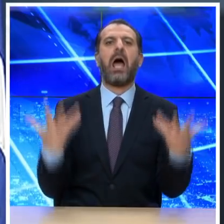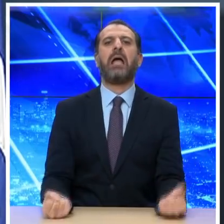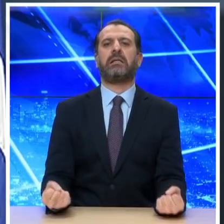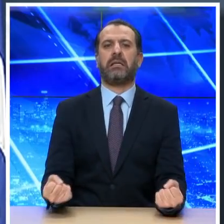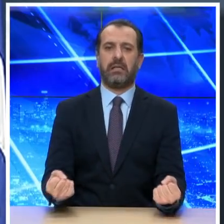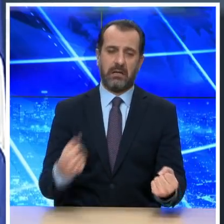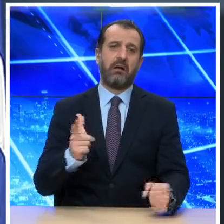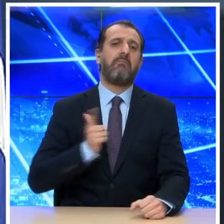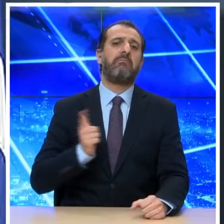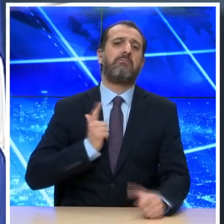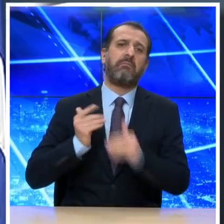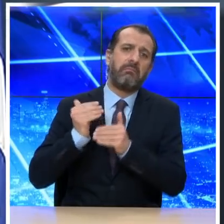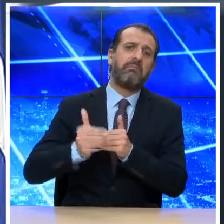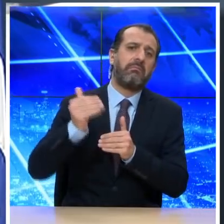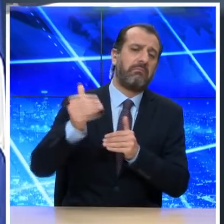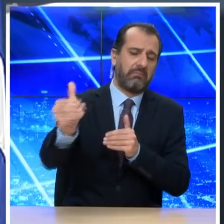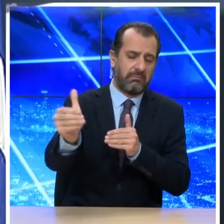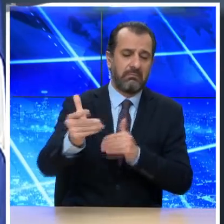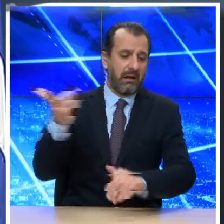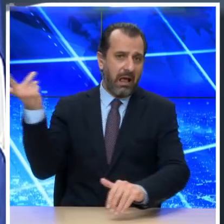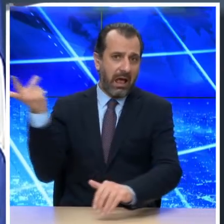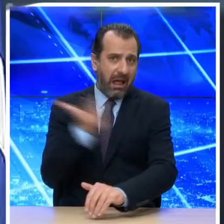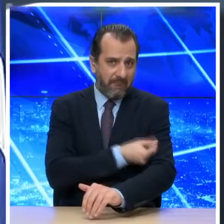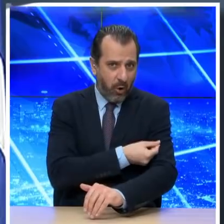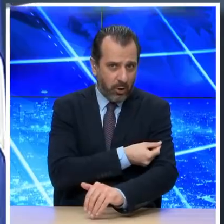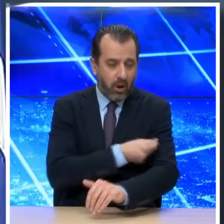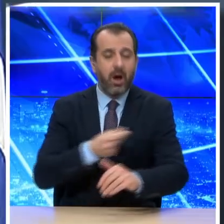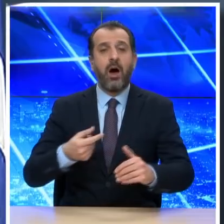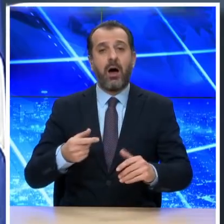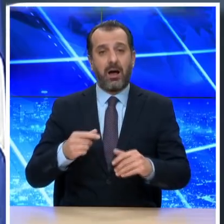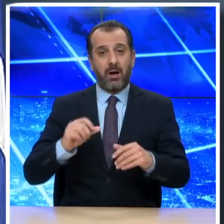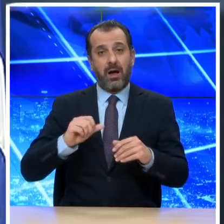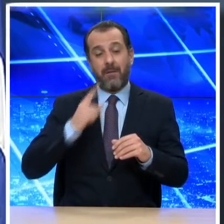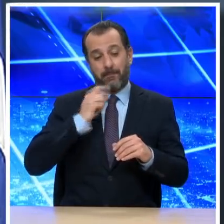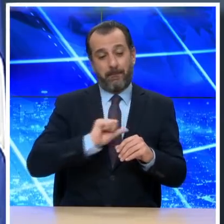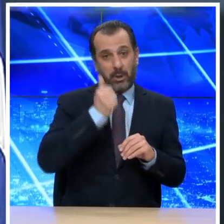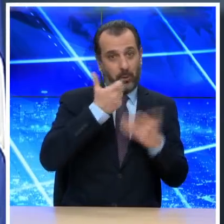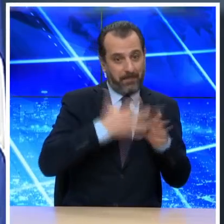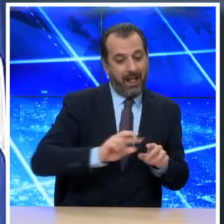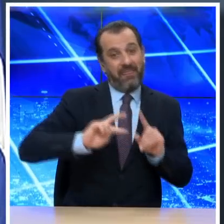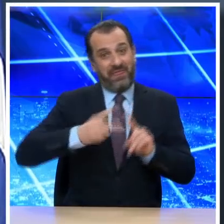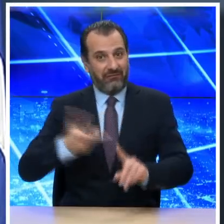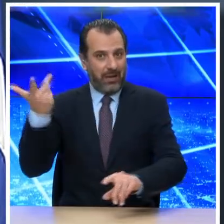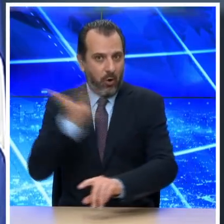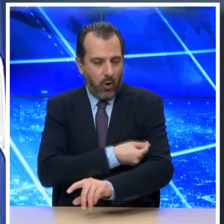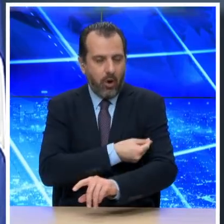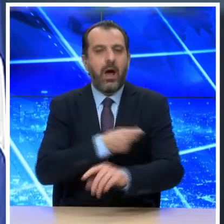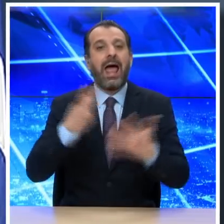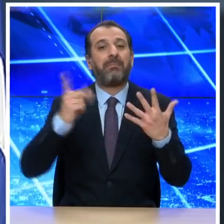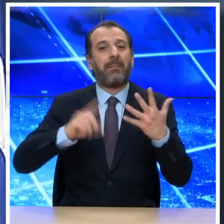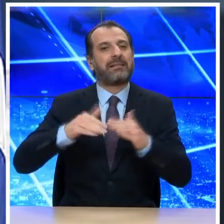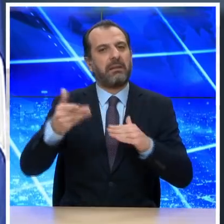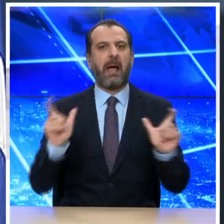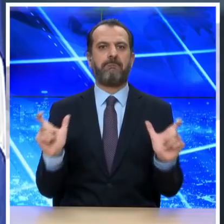εμάς θα αποκτήσει ικανή προστασία περίπου 7 μέρες μετά τη δεύτερη δόση του εμβολίου, δηλαδή στον 1 με 1,5 μήνα